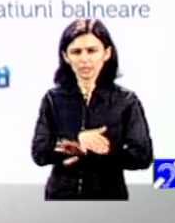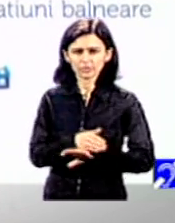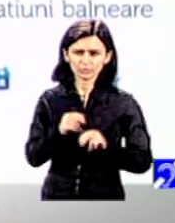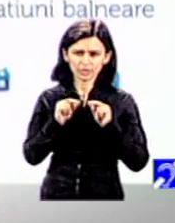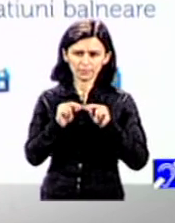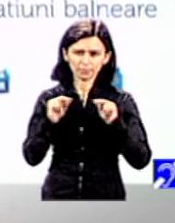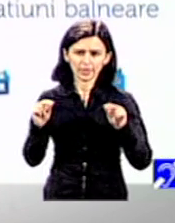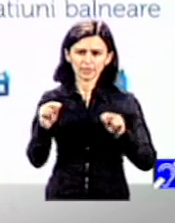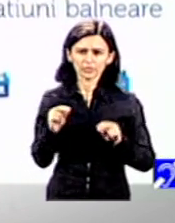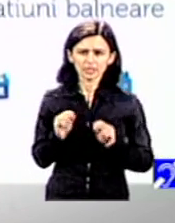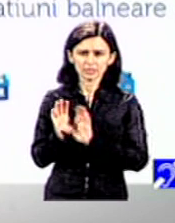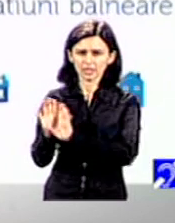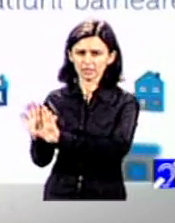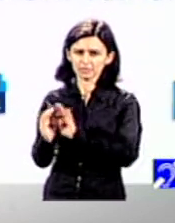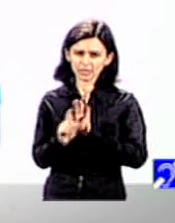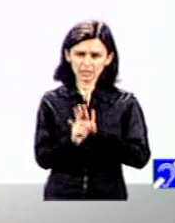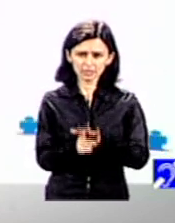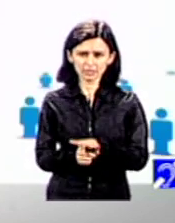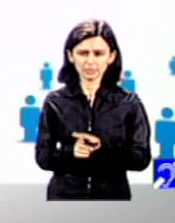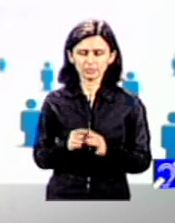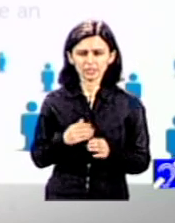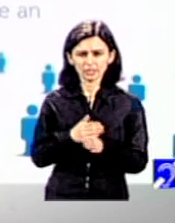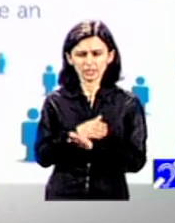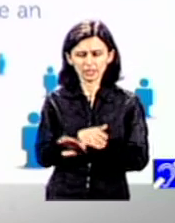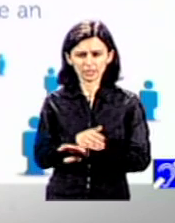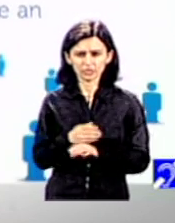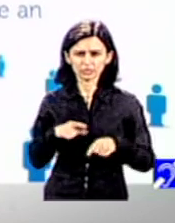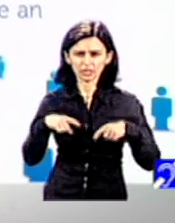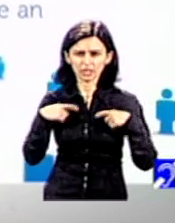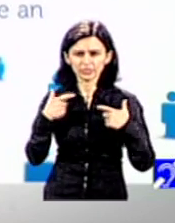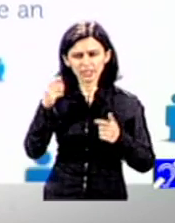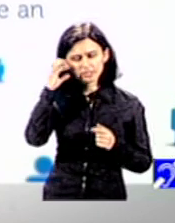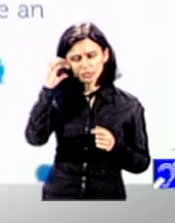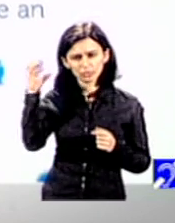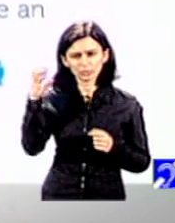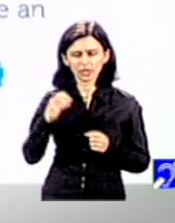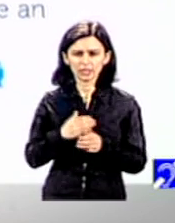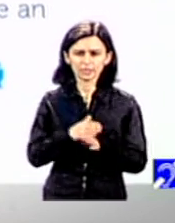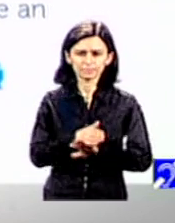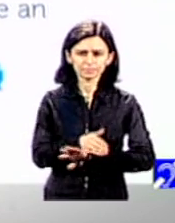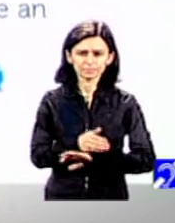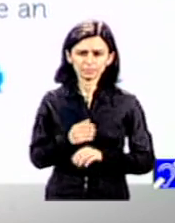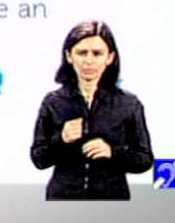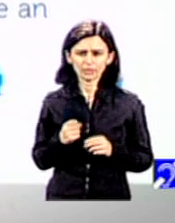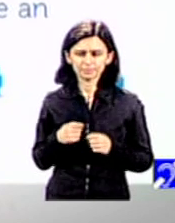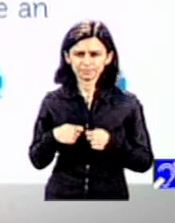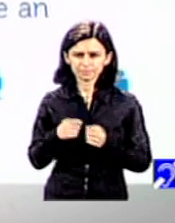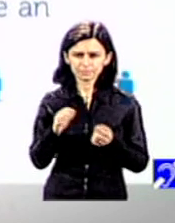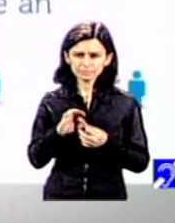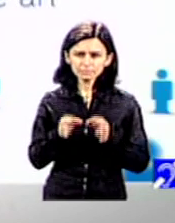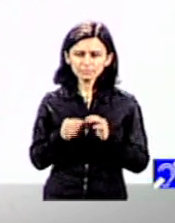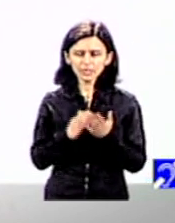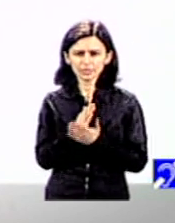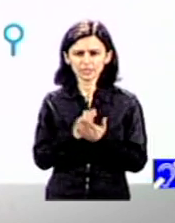și evitarea discriminării aici, accesul la viața culturală, accesul la tot ceea ce înseamnă